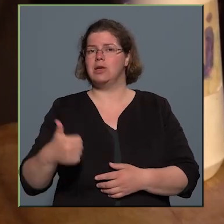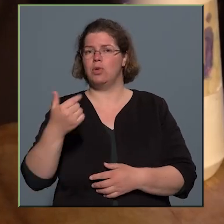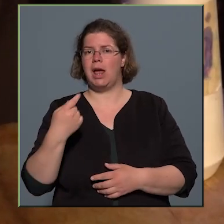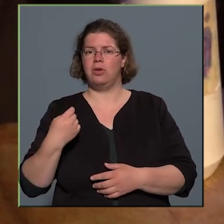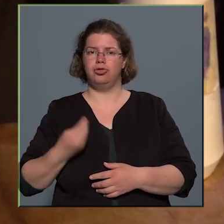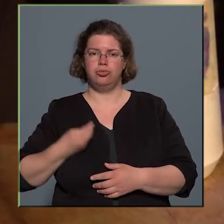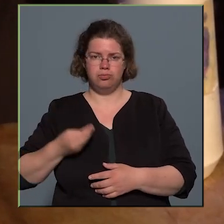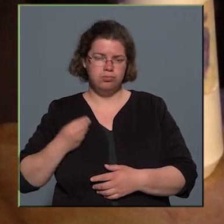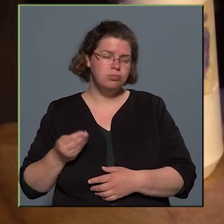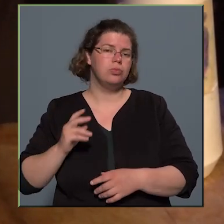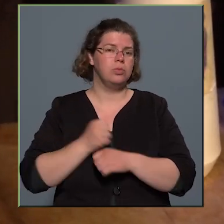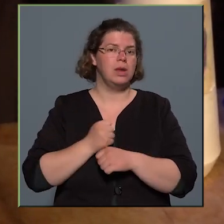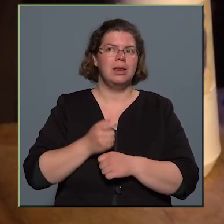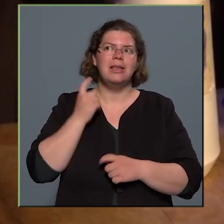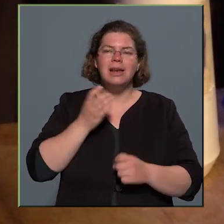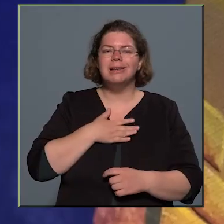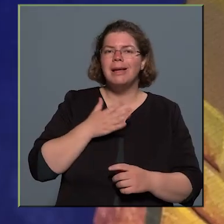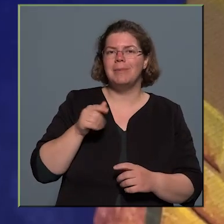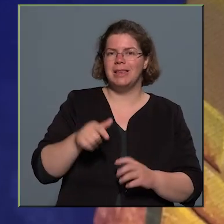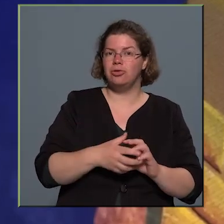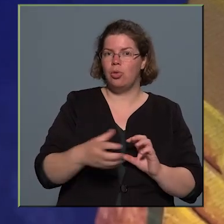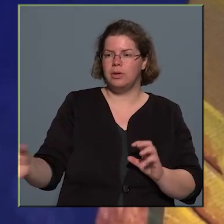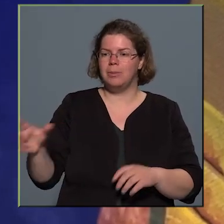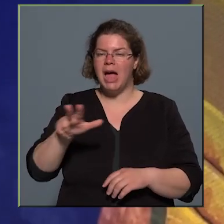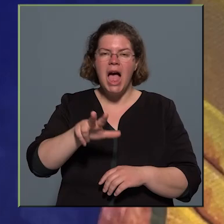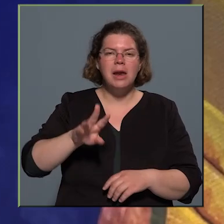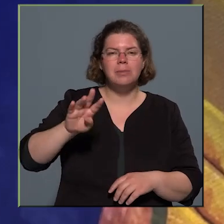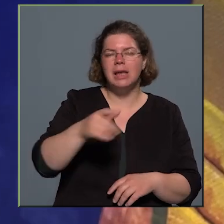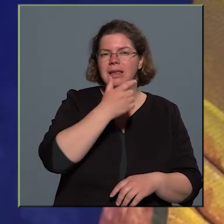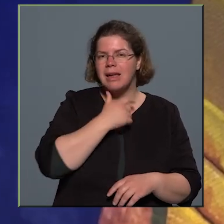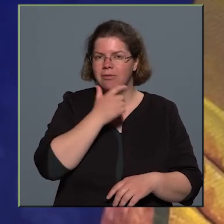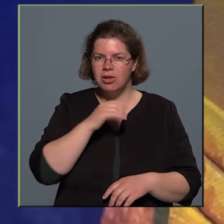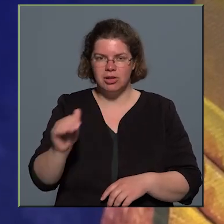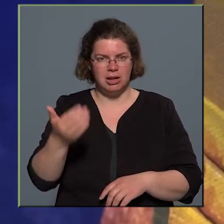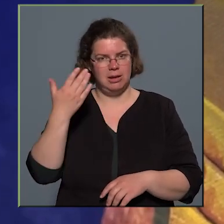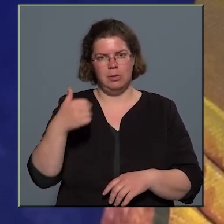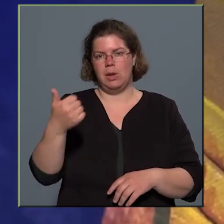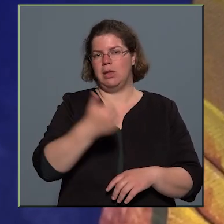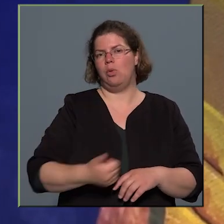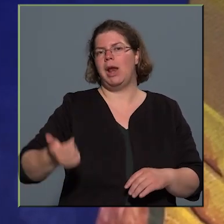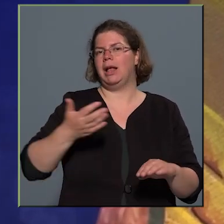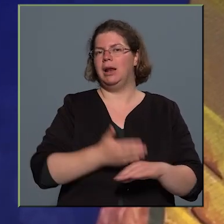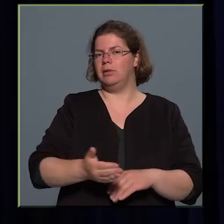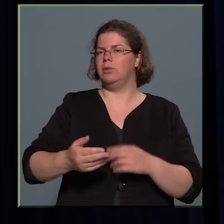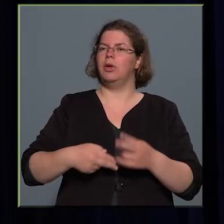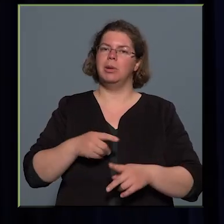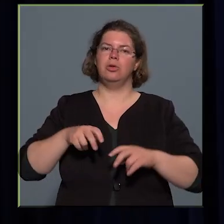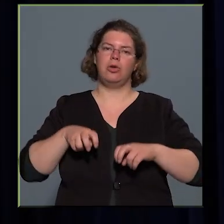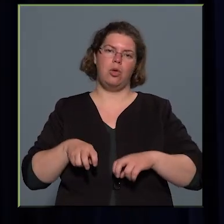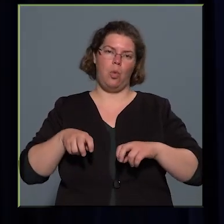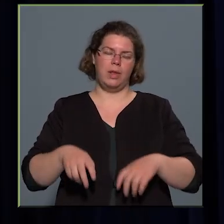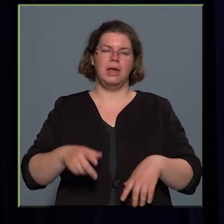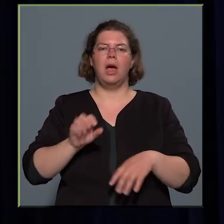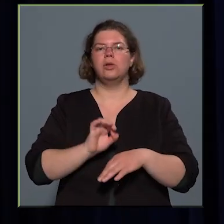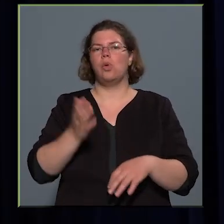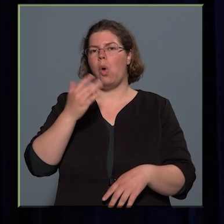csináltam, de szerintem ez is hosszú, hiszen egy három éves, négy éves gyerek nem tud azért egy órán keresztül folyamatosan üldögélni. Jó, ha